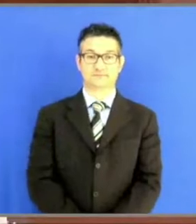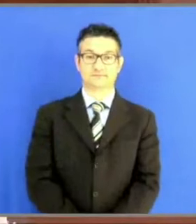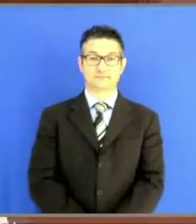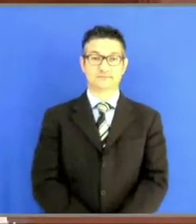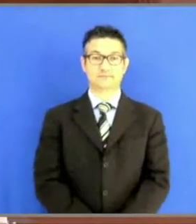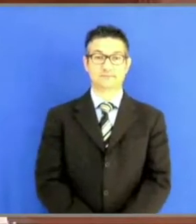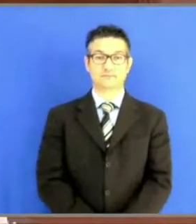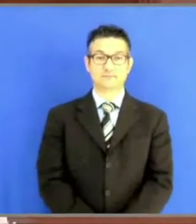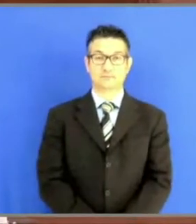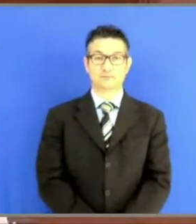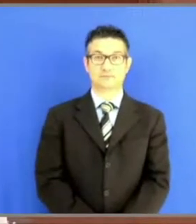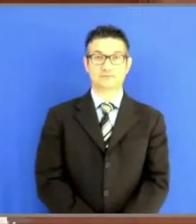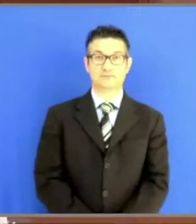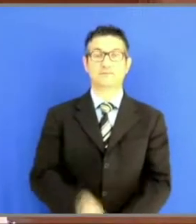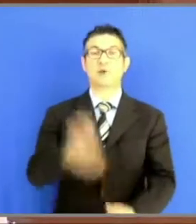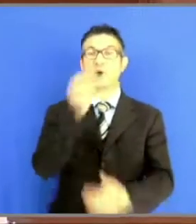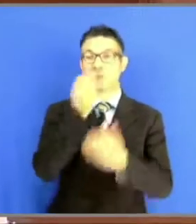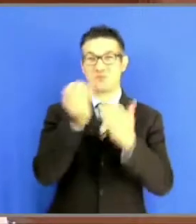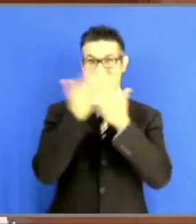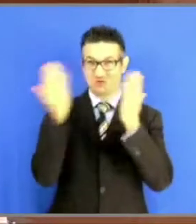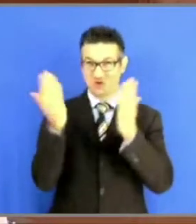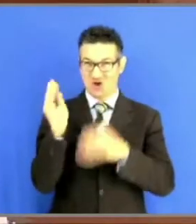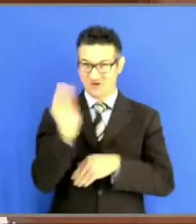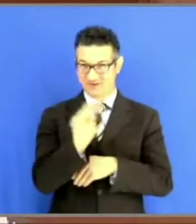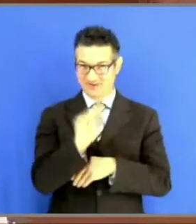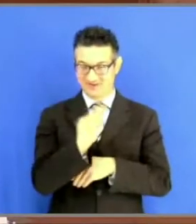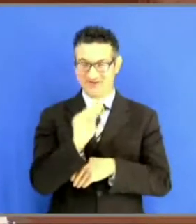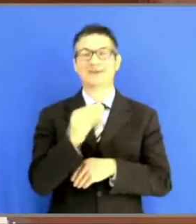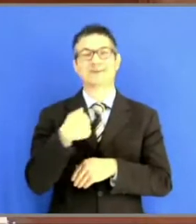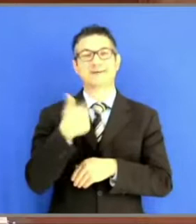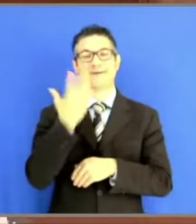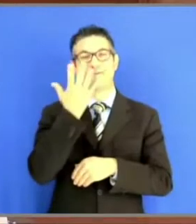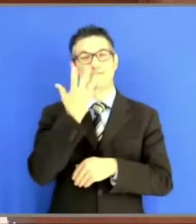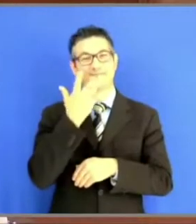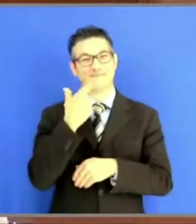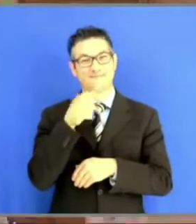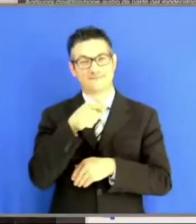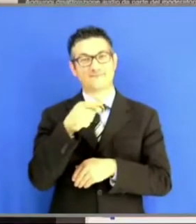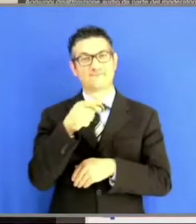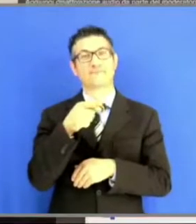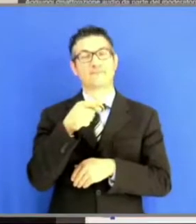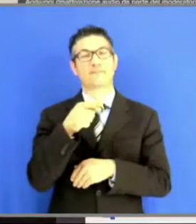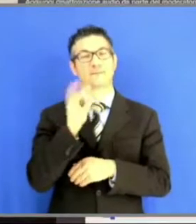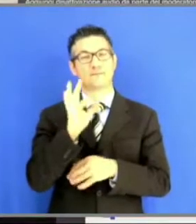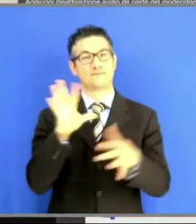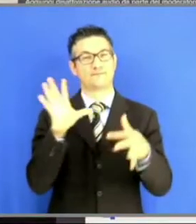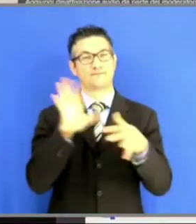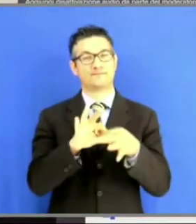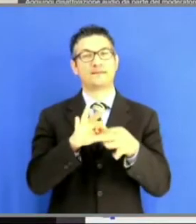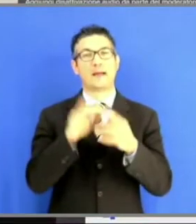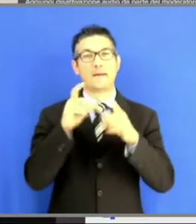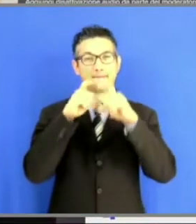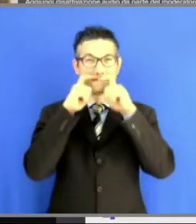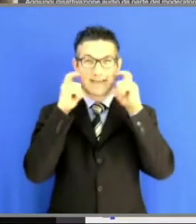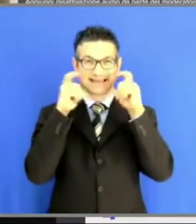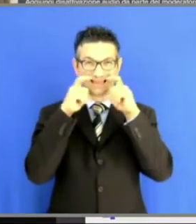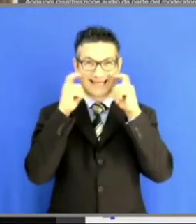Sì, buongiorno. Io vorrei tornare sul caso, diciamo, sull'argomento mascherine. Nei